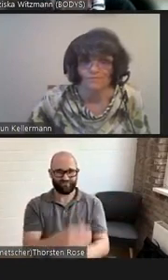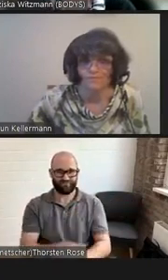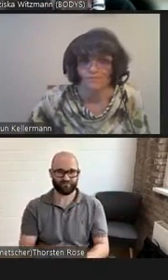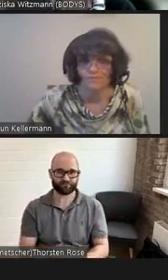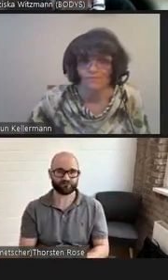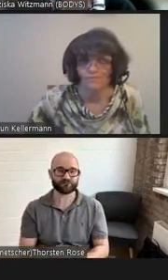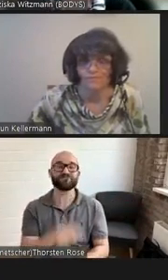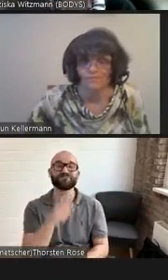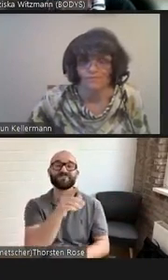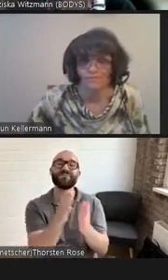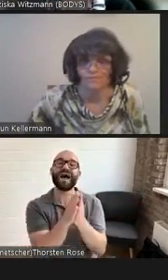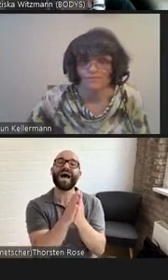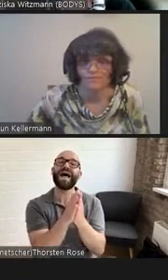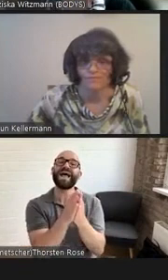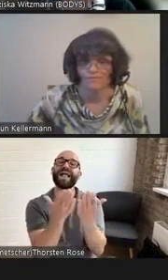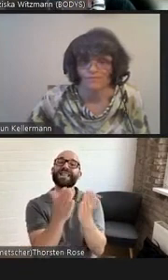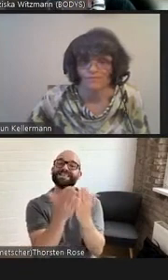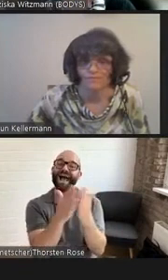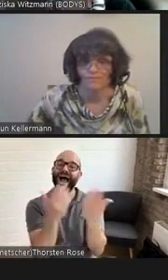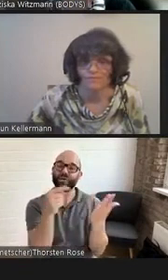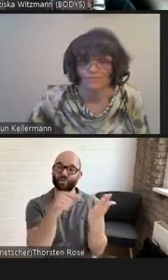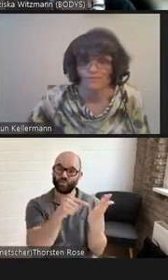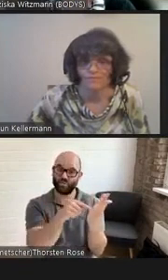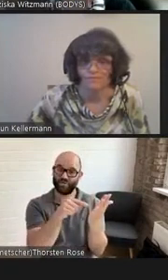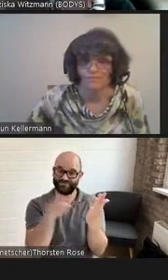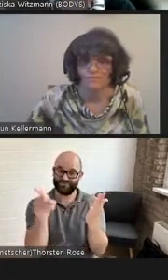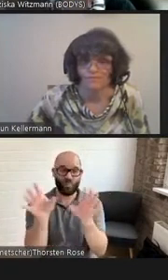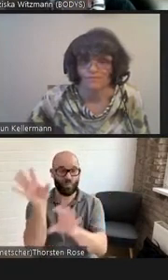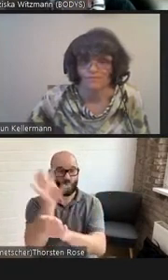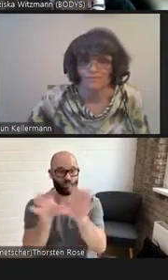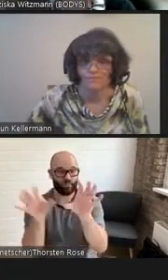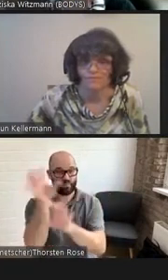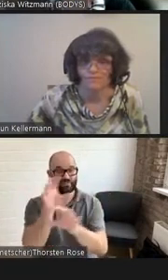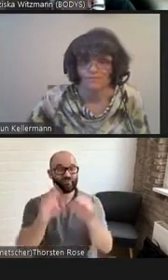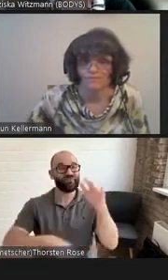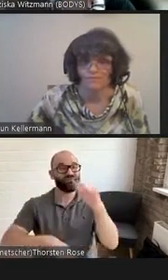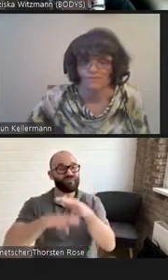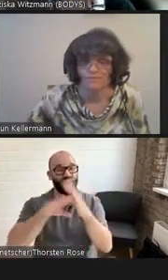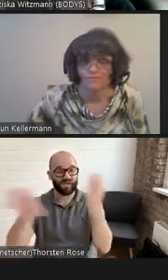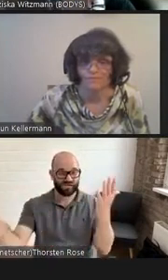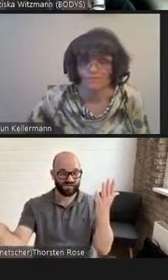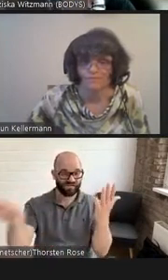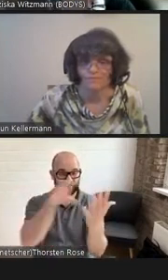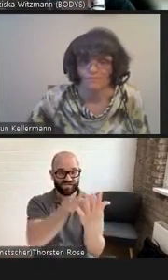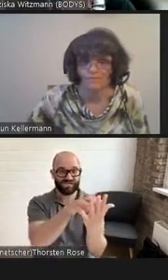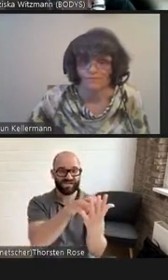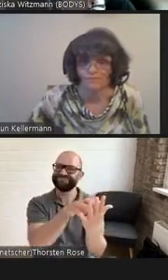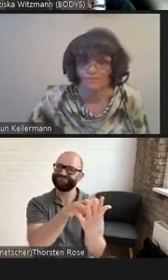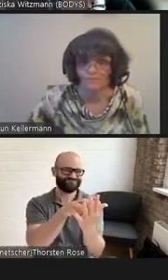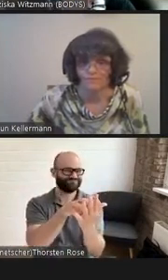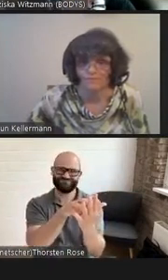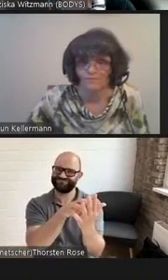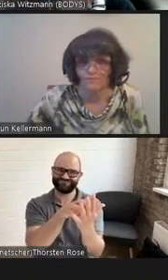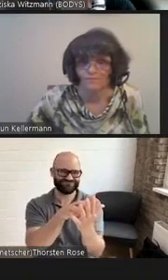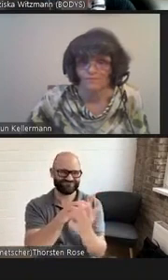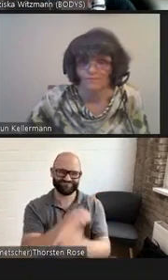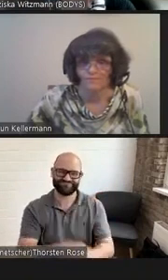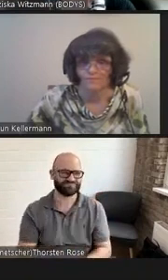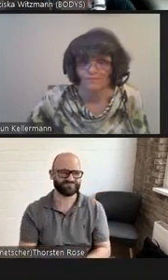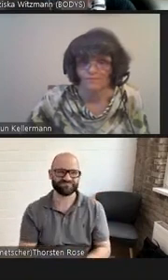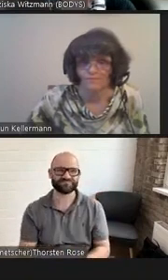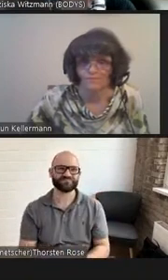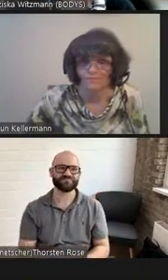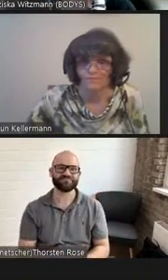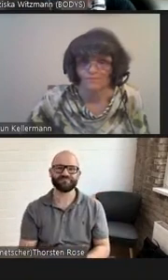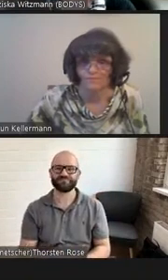bildet diese Vielfalt nicht einfach nur ab. Indem sie die Dinge und die